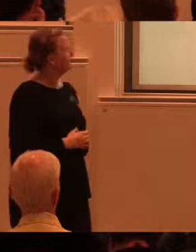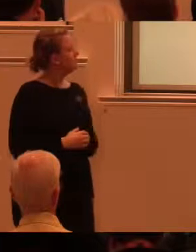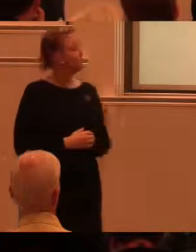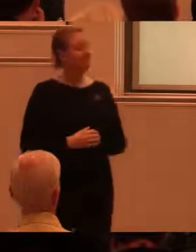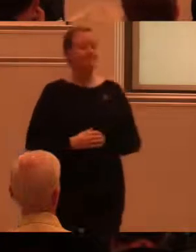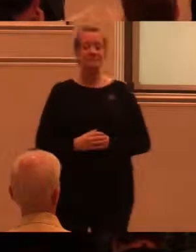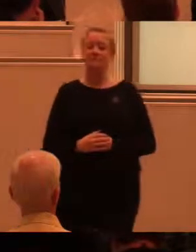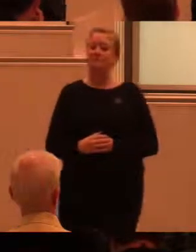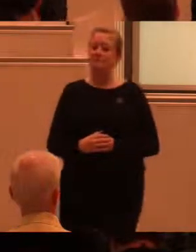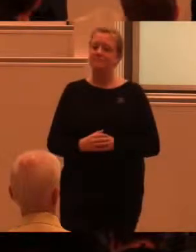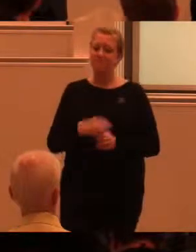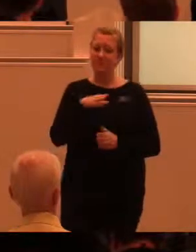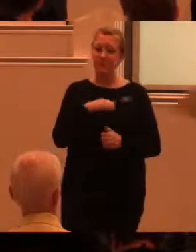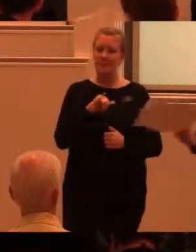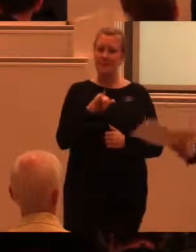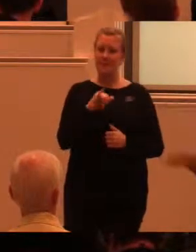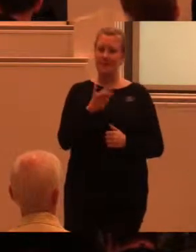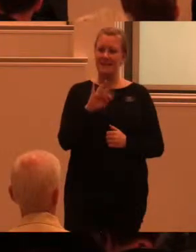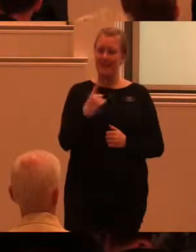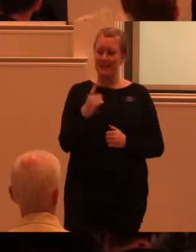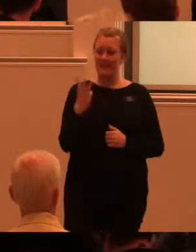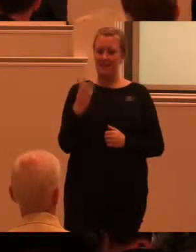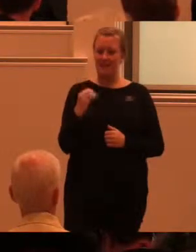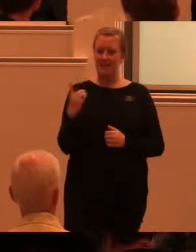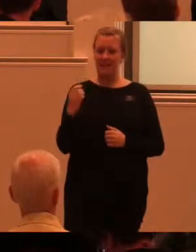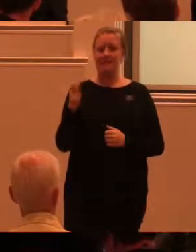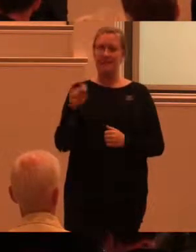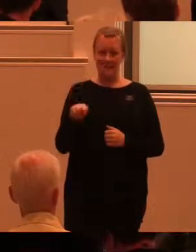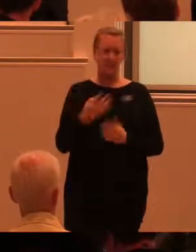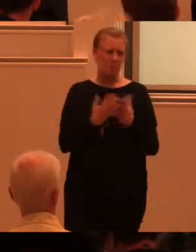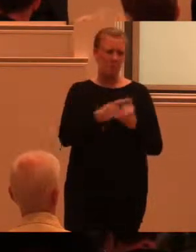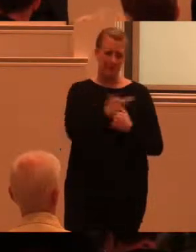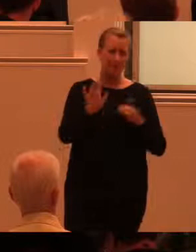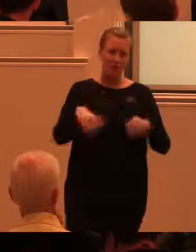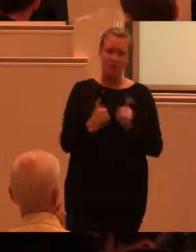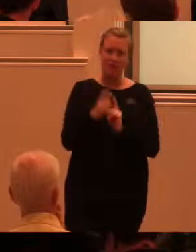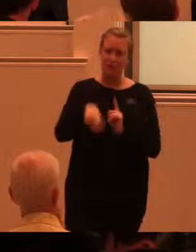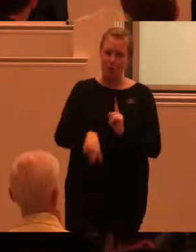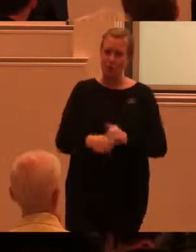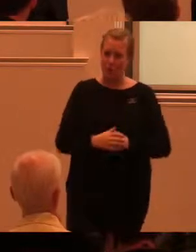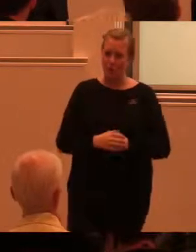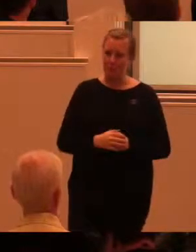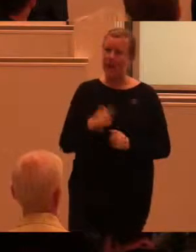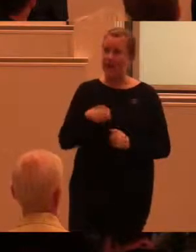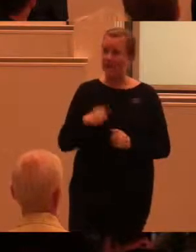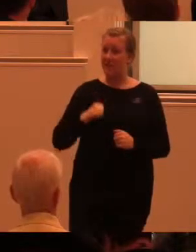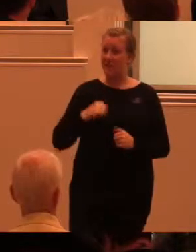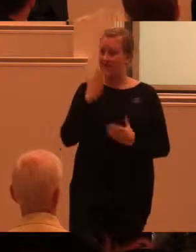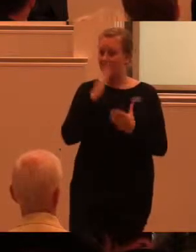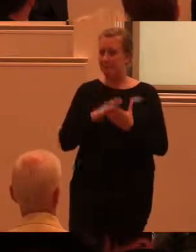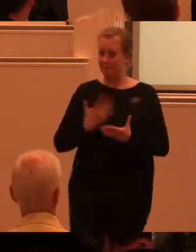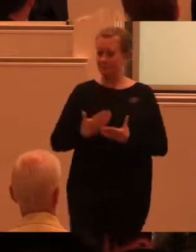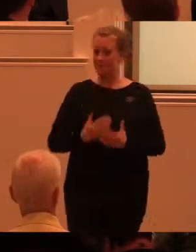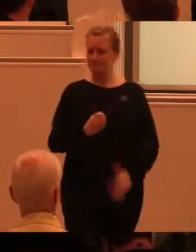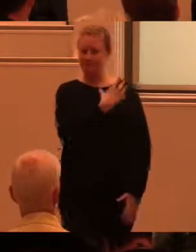Sen, jag vet att Mikael Valdén har ni alla träffat eller många av er i alla fall. Han brukar ha en bild mot slutet där han